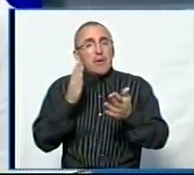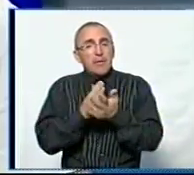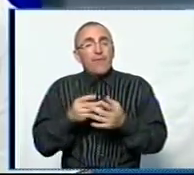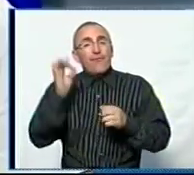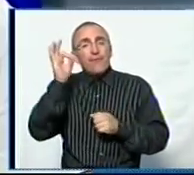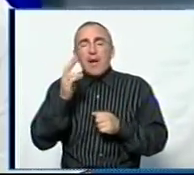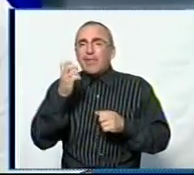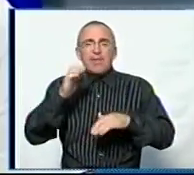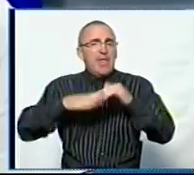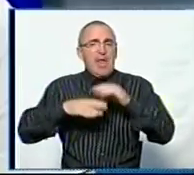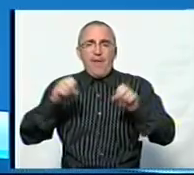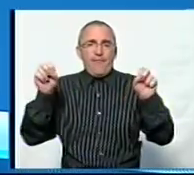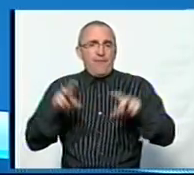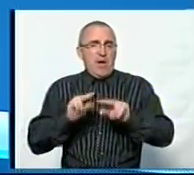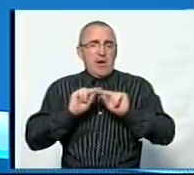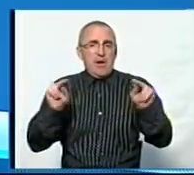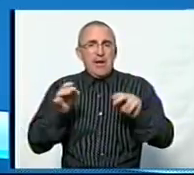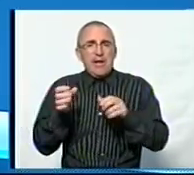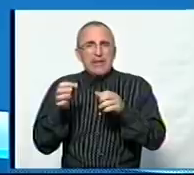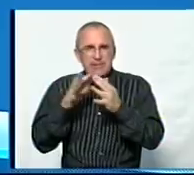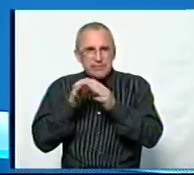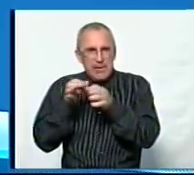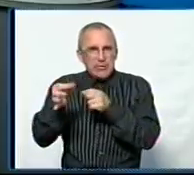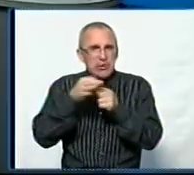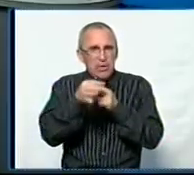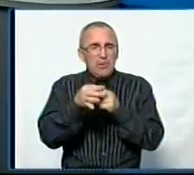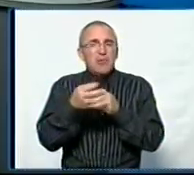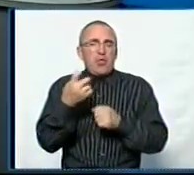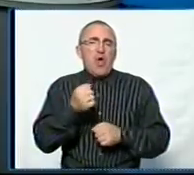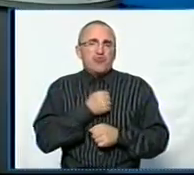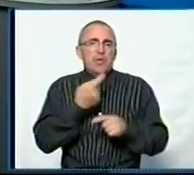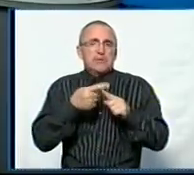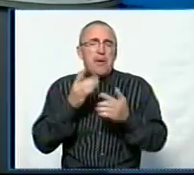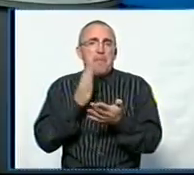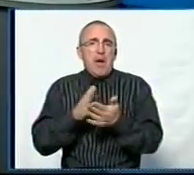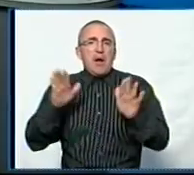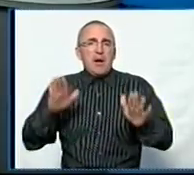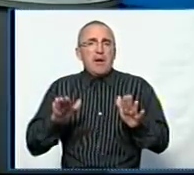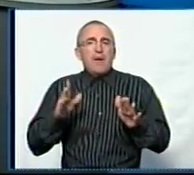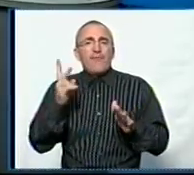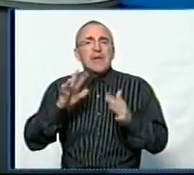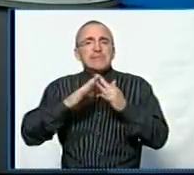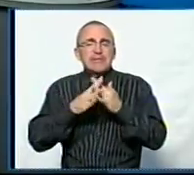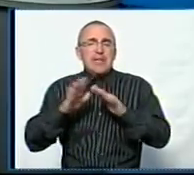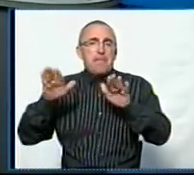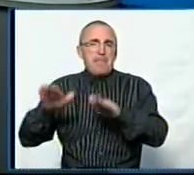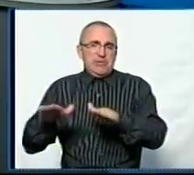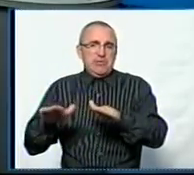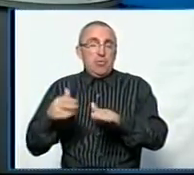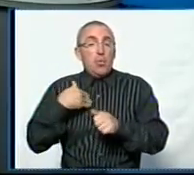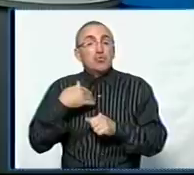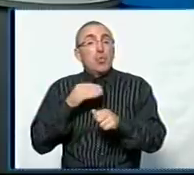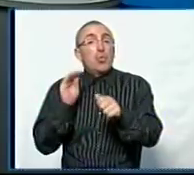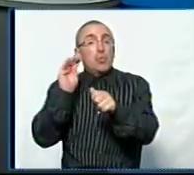відсоток і не фахового викладання. Переважно в сільських районах, я так розумію. Так, на жаль, це має місце переважно в сільській місцевості. Хочу ще